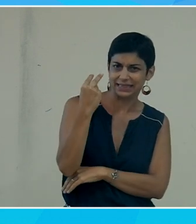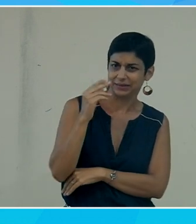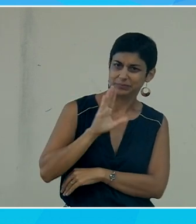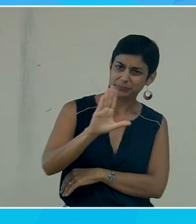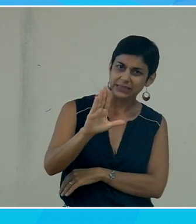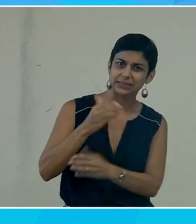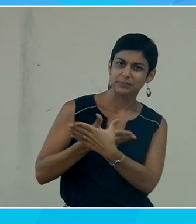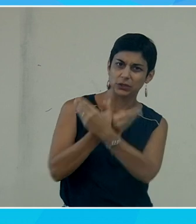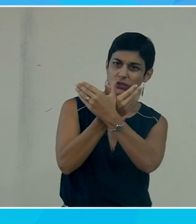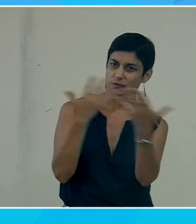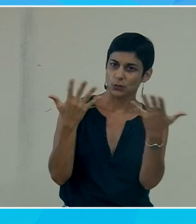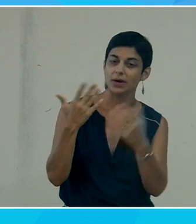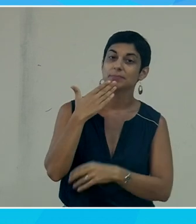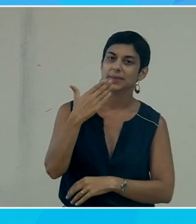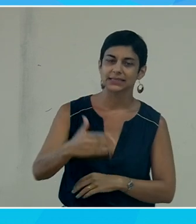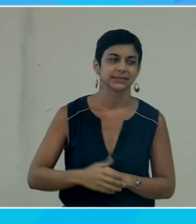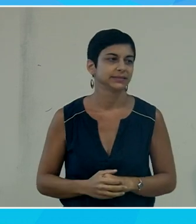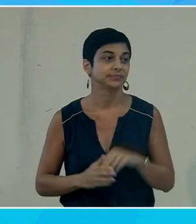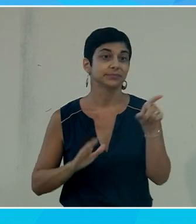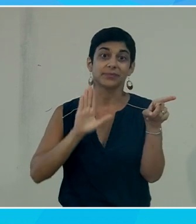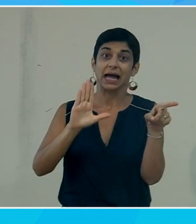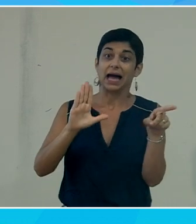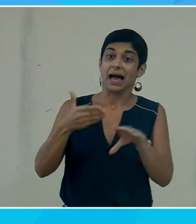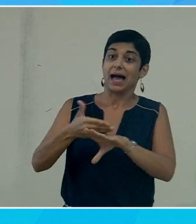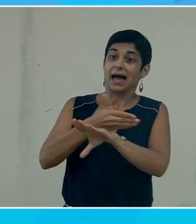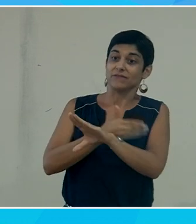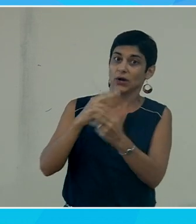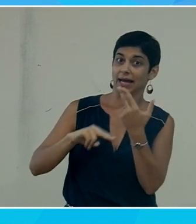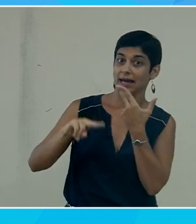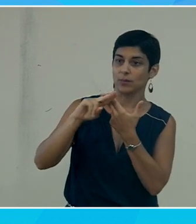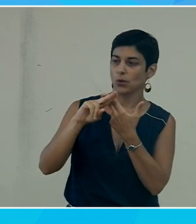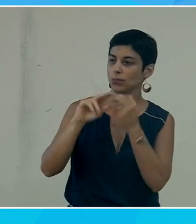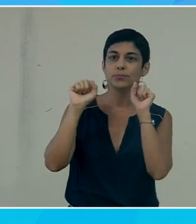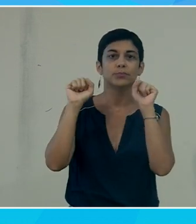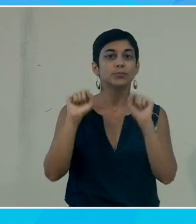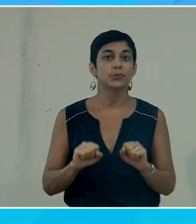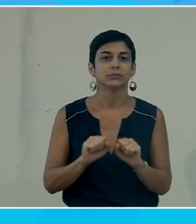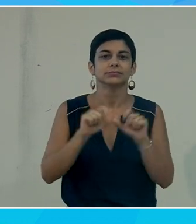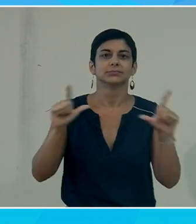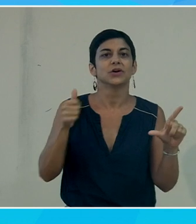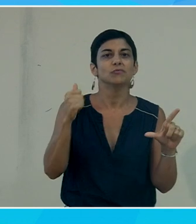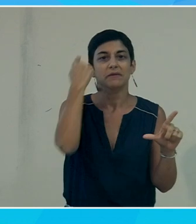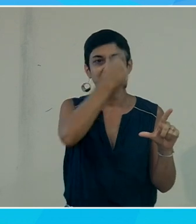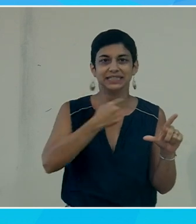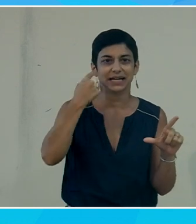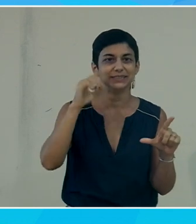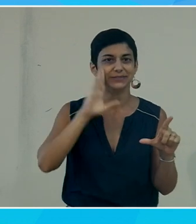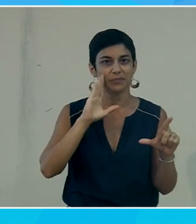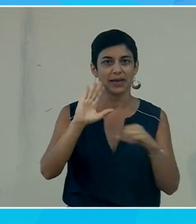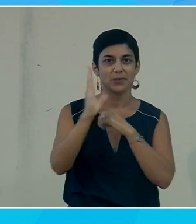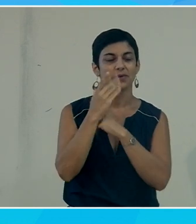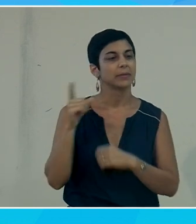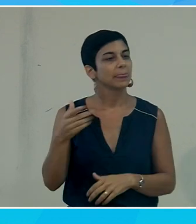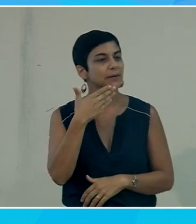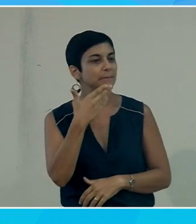merci avant que vous répondiez monsieur est-ce que vous pouvez repasser sur vous même merci merci pour